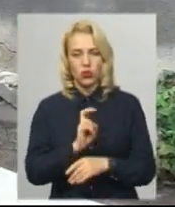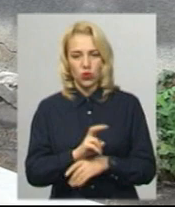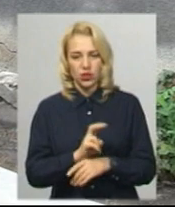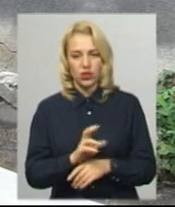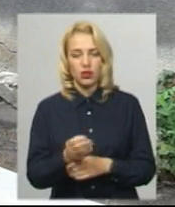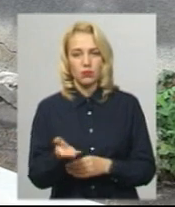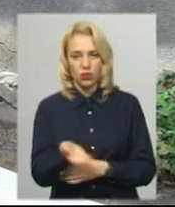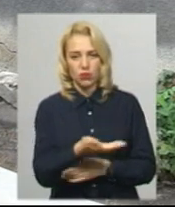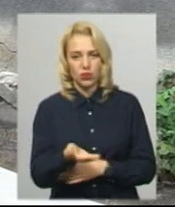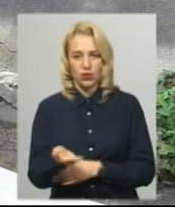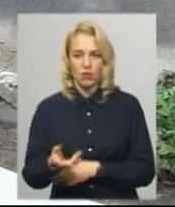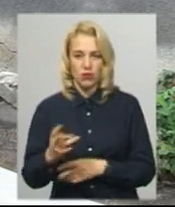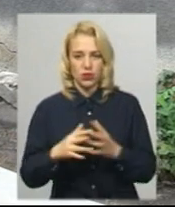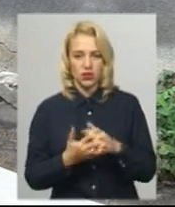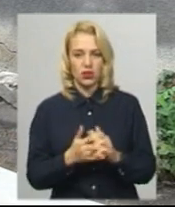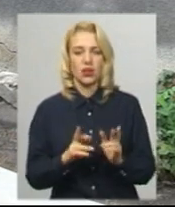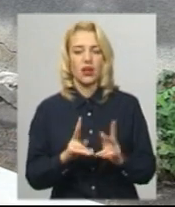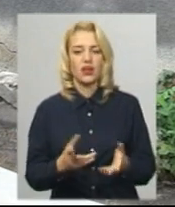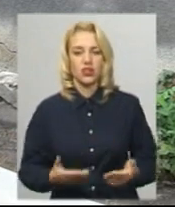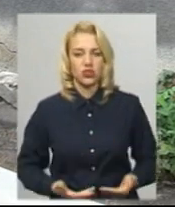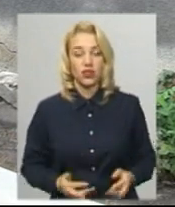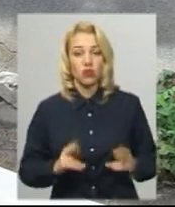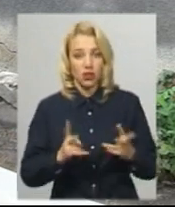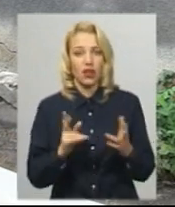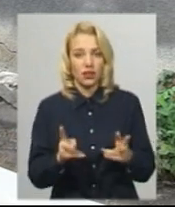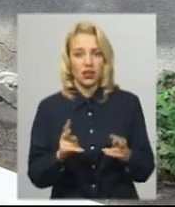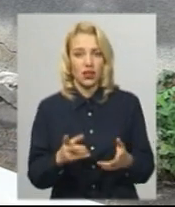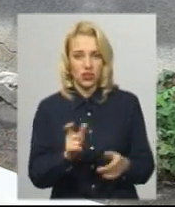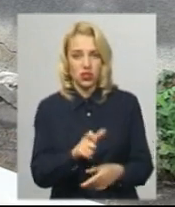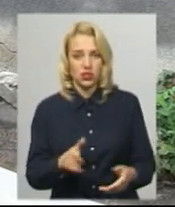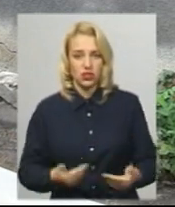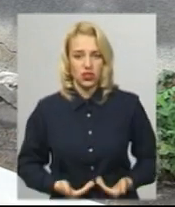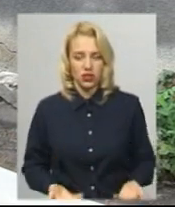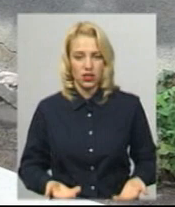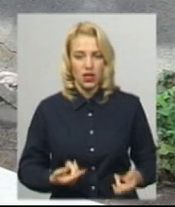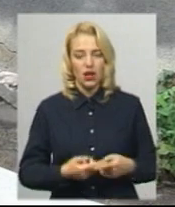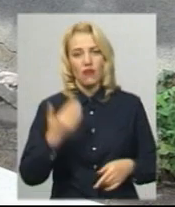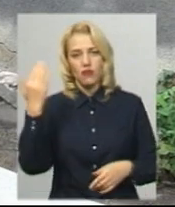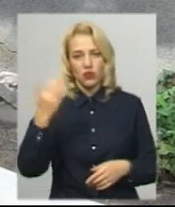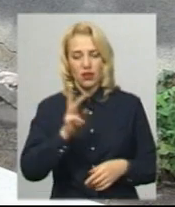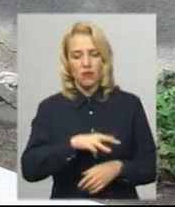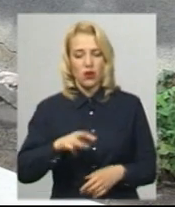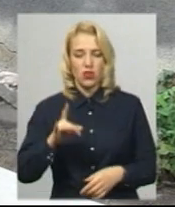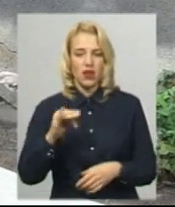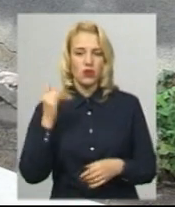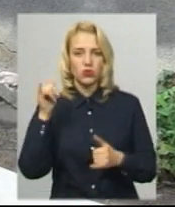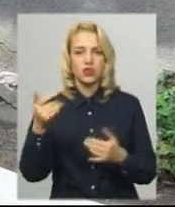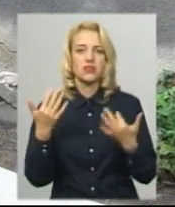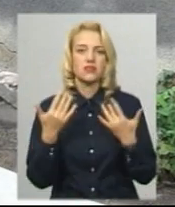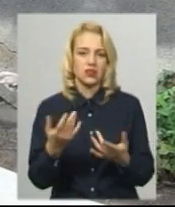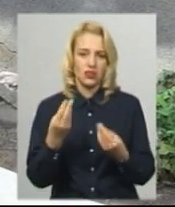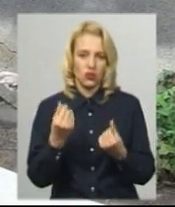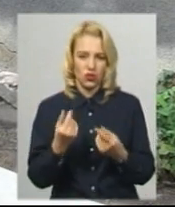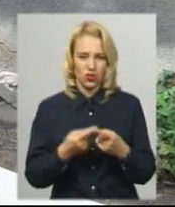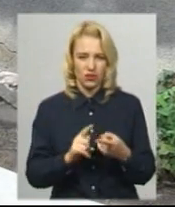струбами по селі, ну як жити, ну як, ну от як люди понімають. Так вони ж мільйонери, і в них вже стільки цих грошей, цього всього,